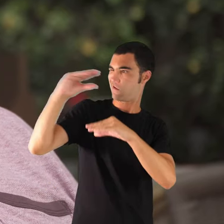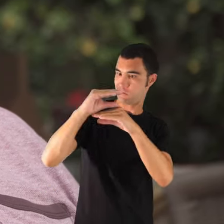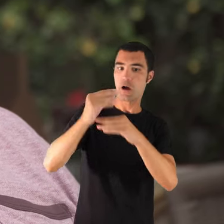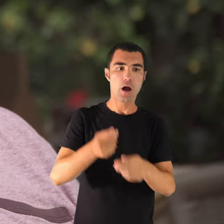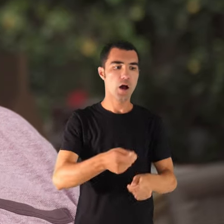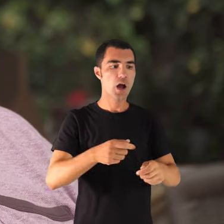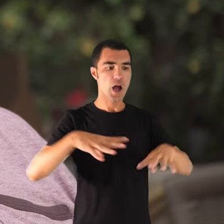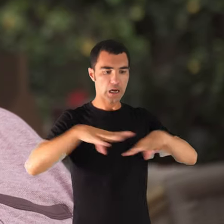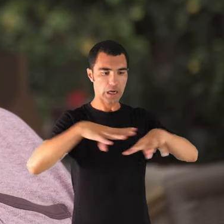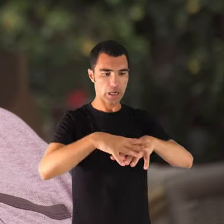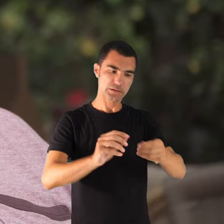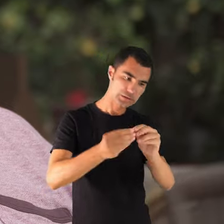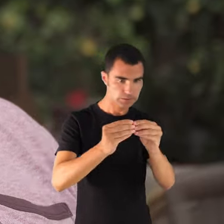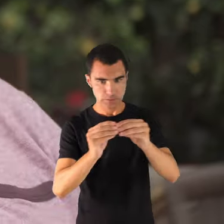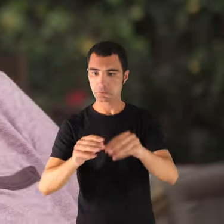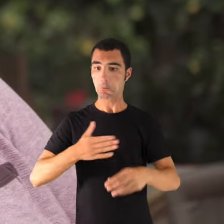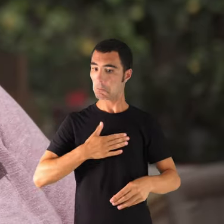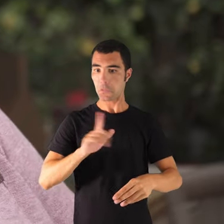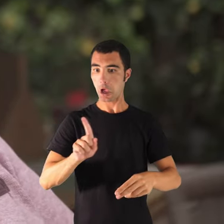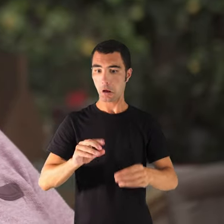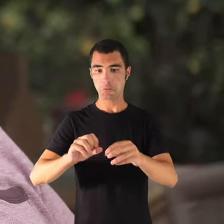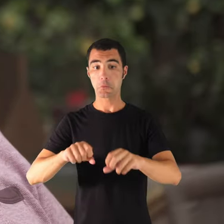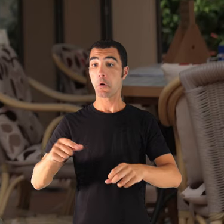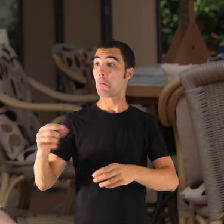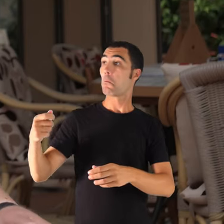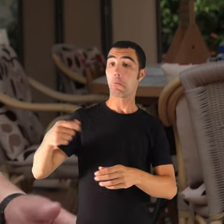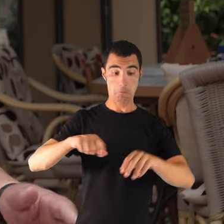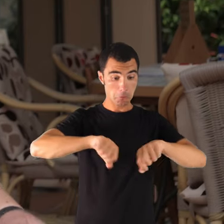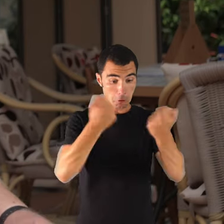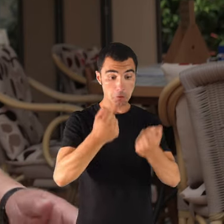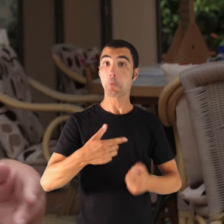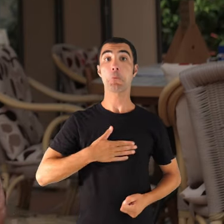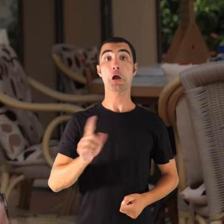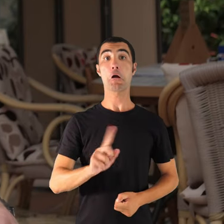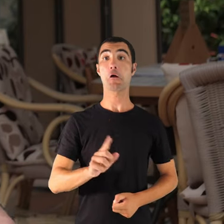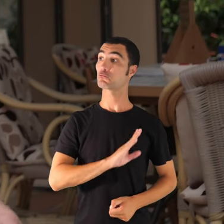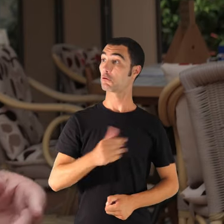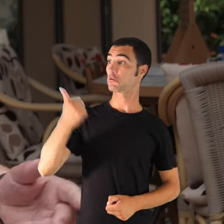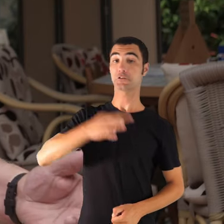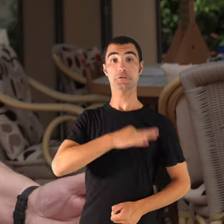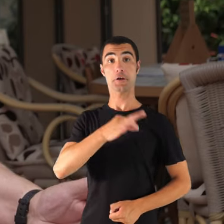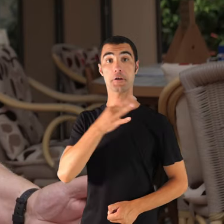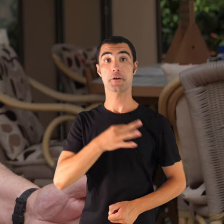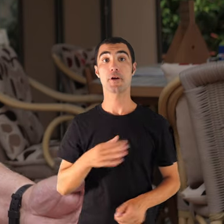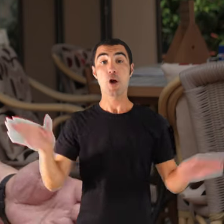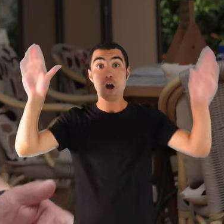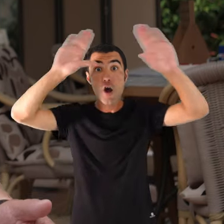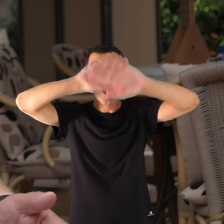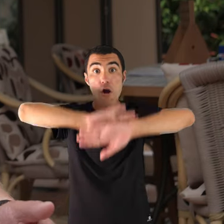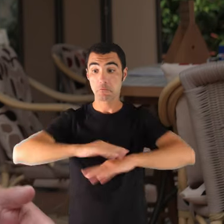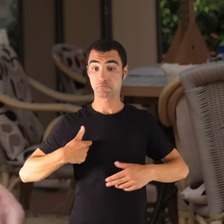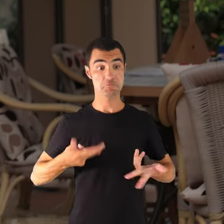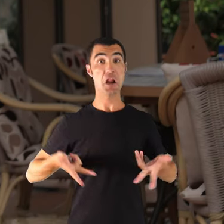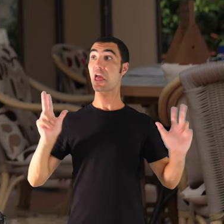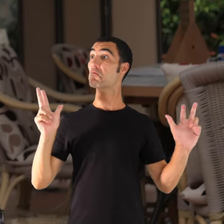que no eren ses seves, si s'espanyaven no espanyaven ses seves perquè molts el vespre allò d'estar amb els senyors, com que